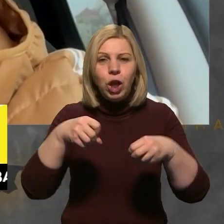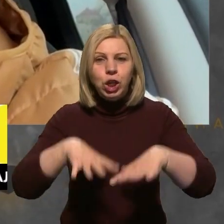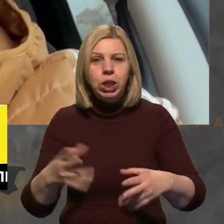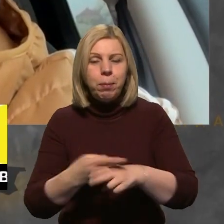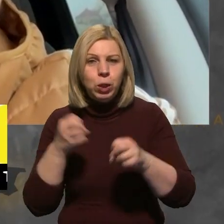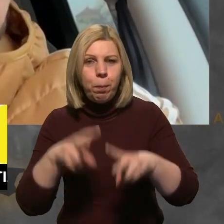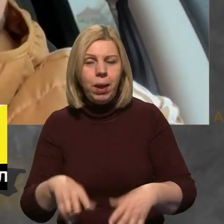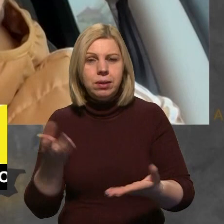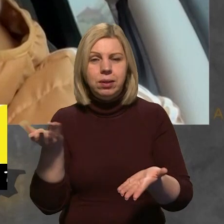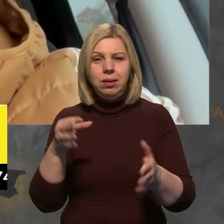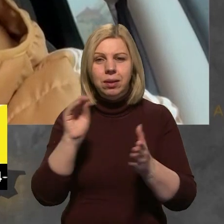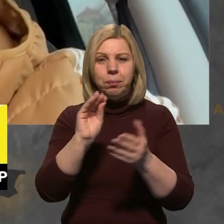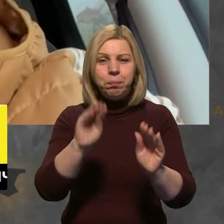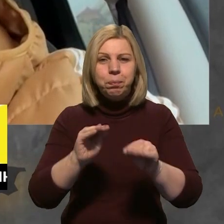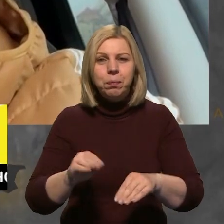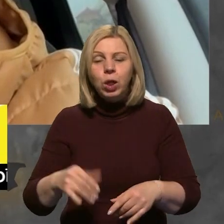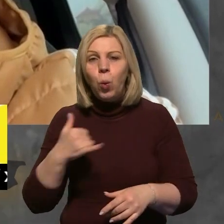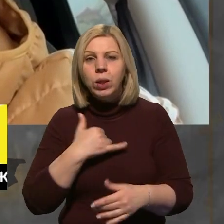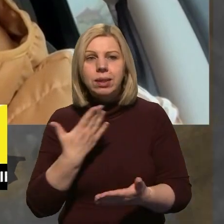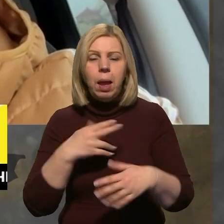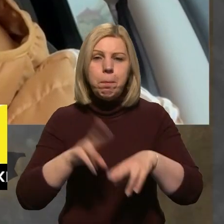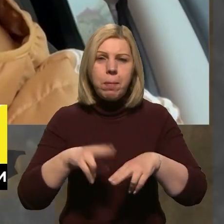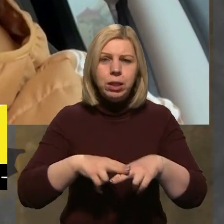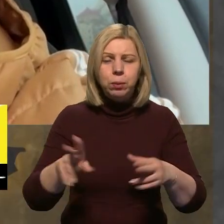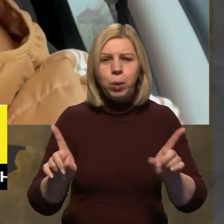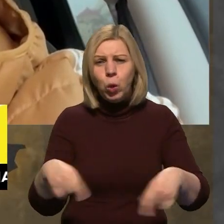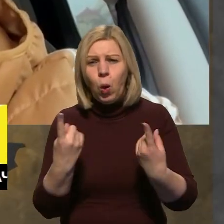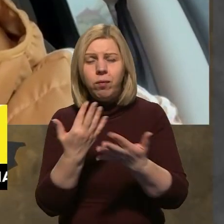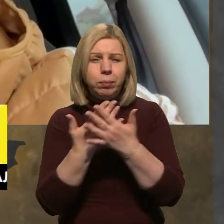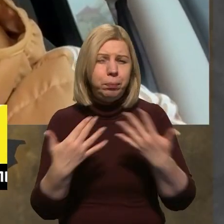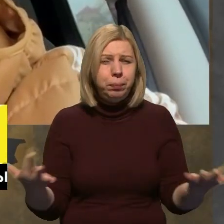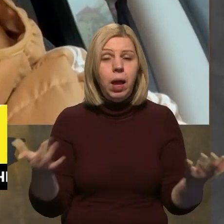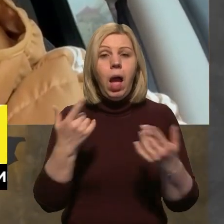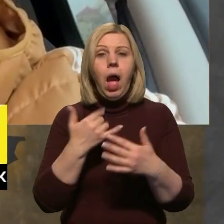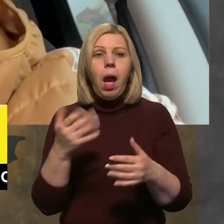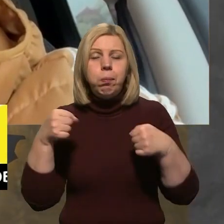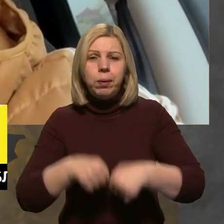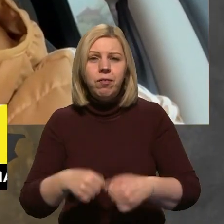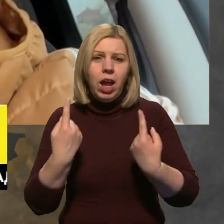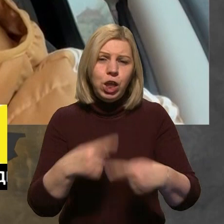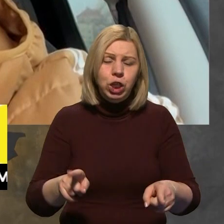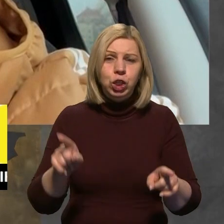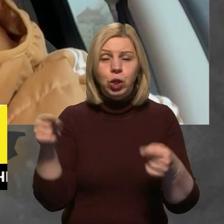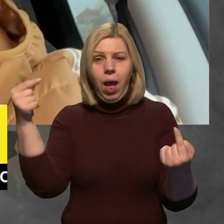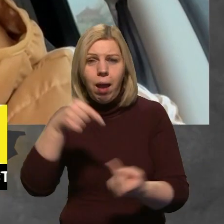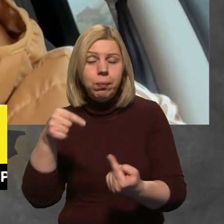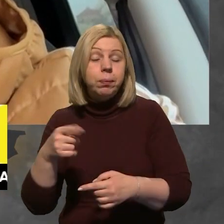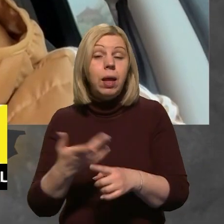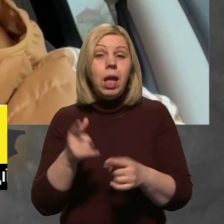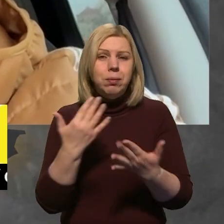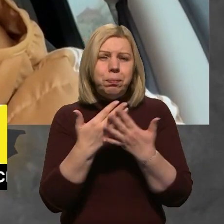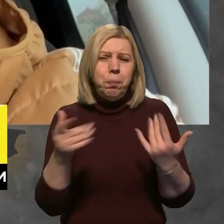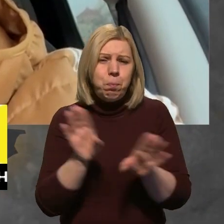безпеці, декларуємо, що у нас там паспорт оновлюється з якоюсь періодичністю, а права з іншою і тому подібне.